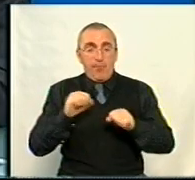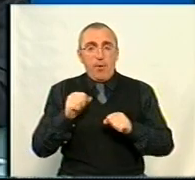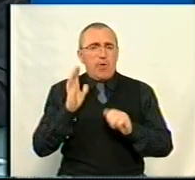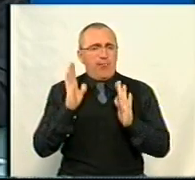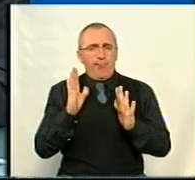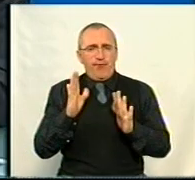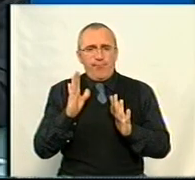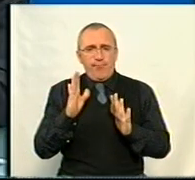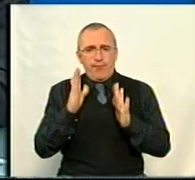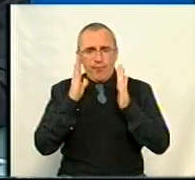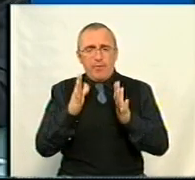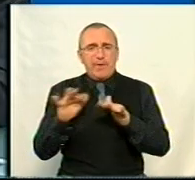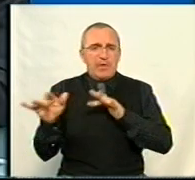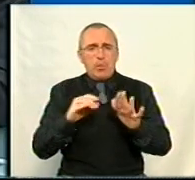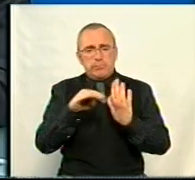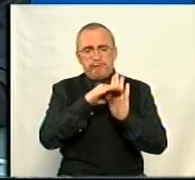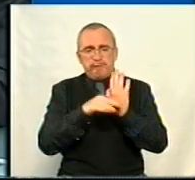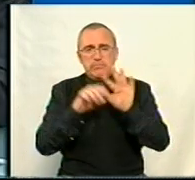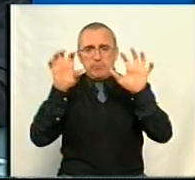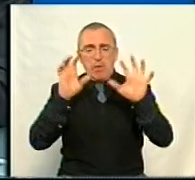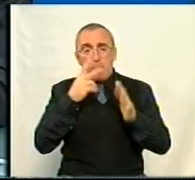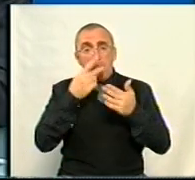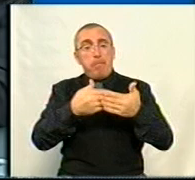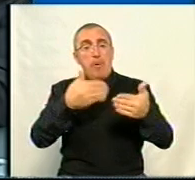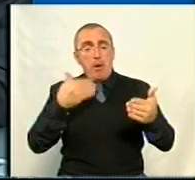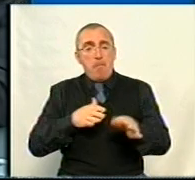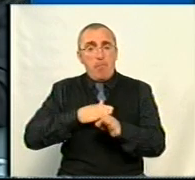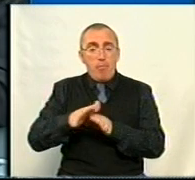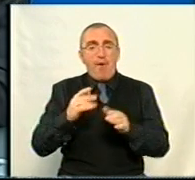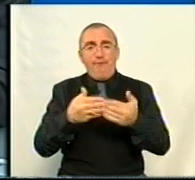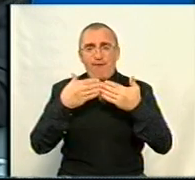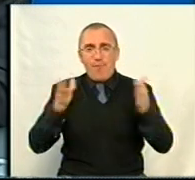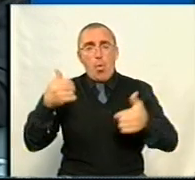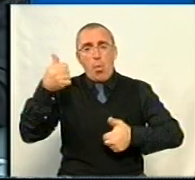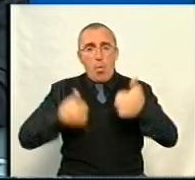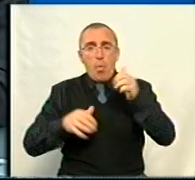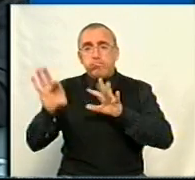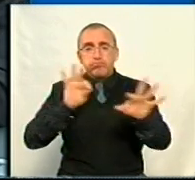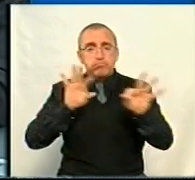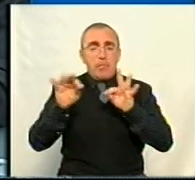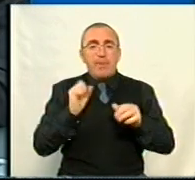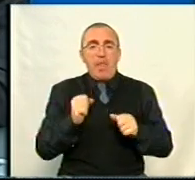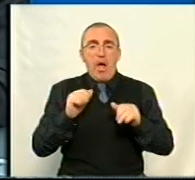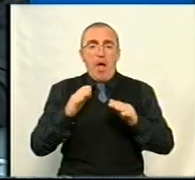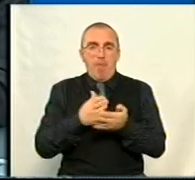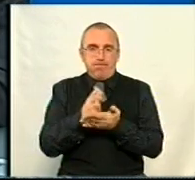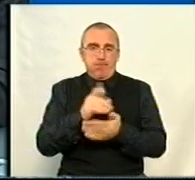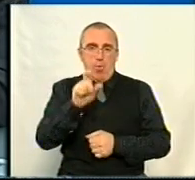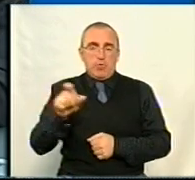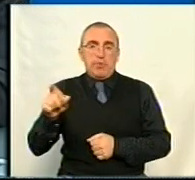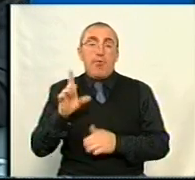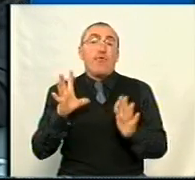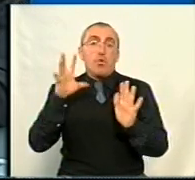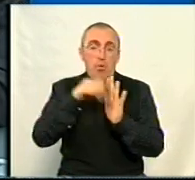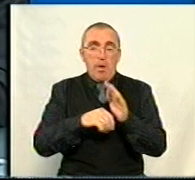діючим законом, який буде передбачати проведення відкритих конкурсів по добору на вакантні посади. В тому